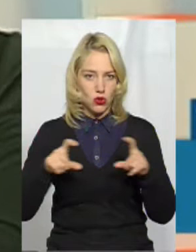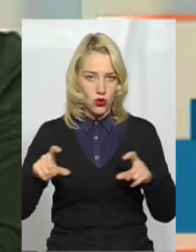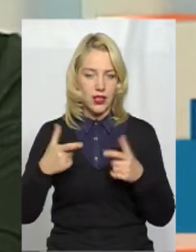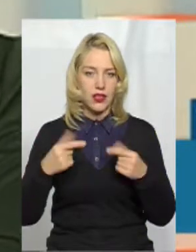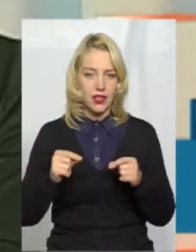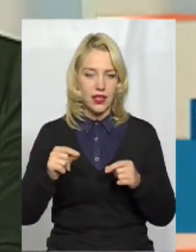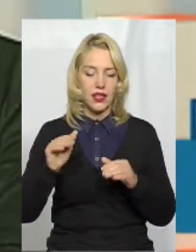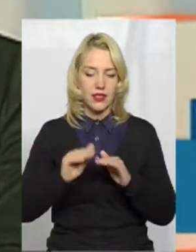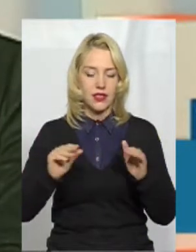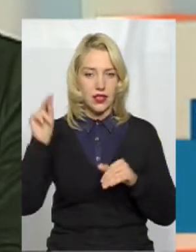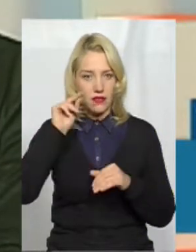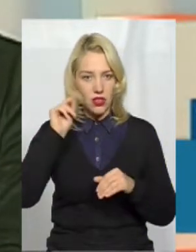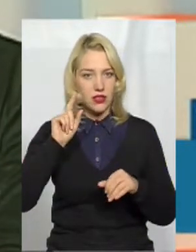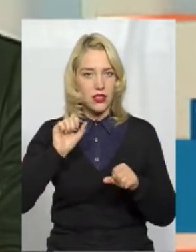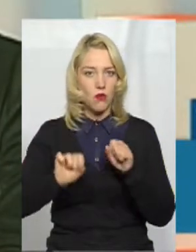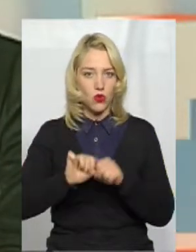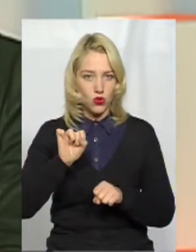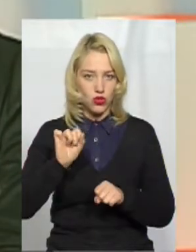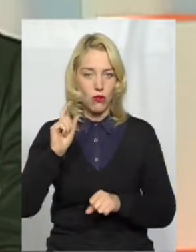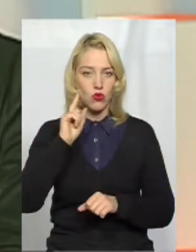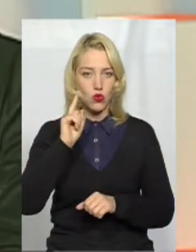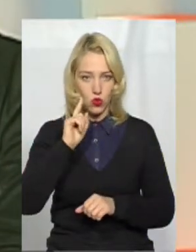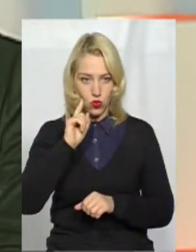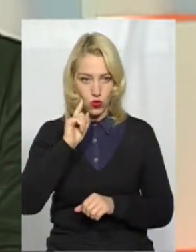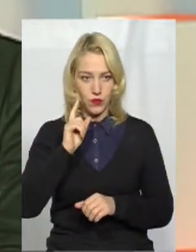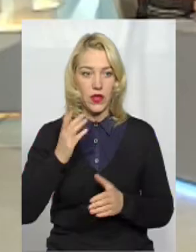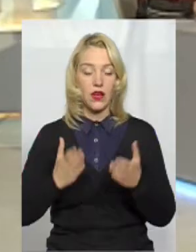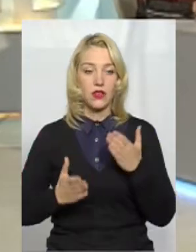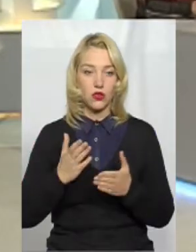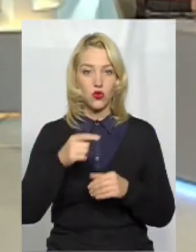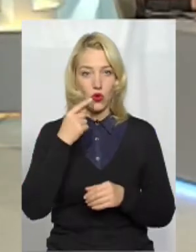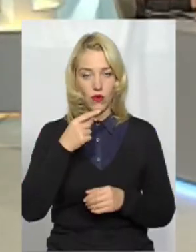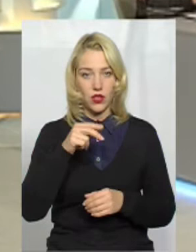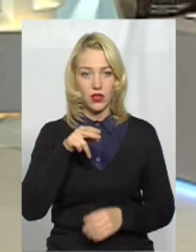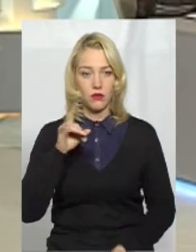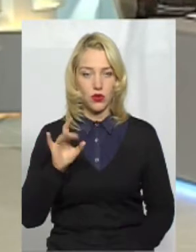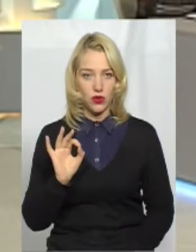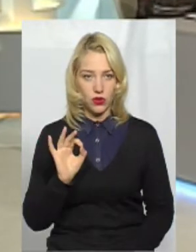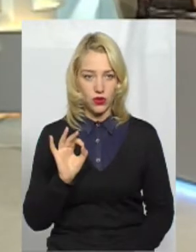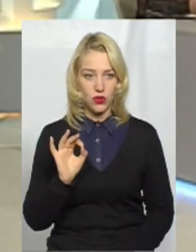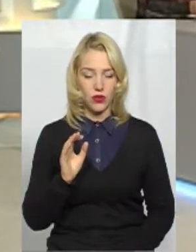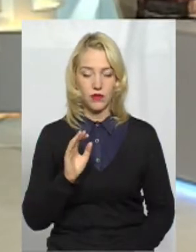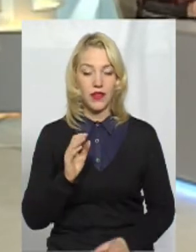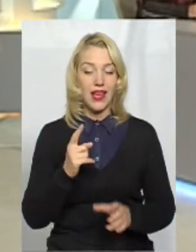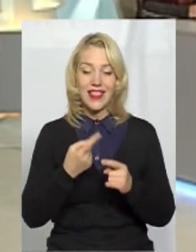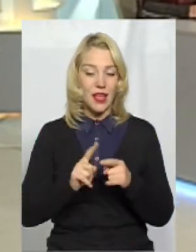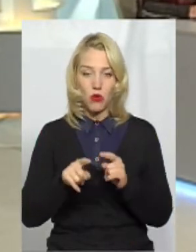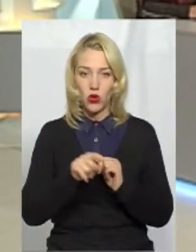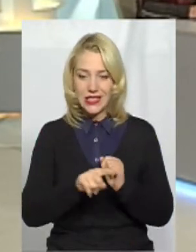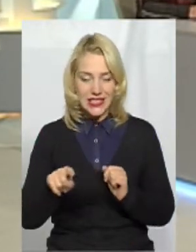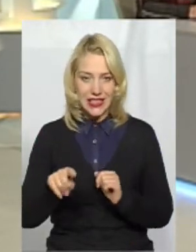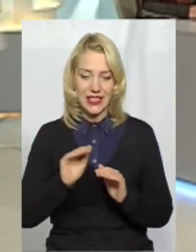діти з порушенням слуху. Якщо говорити не про цих дітей, а про